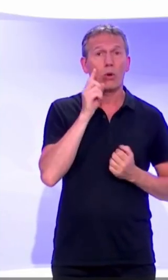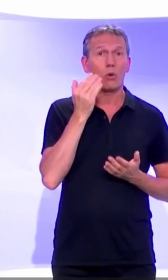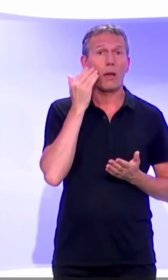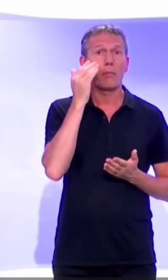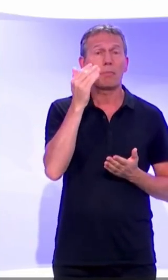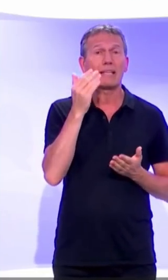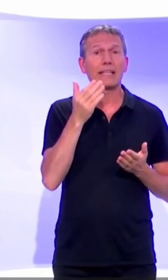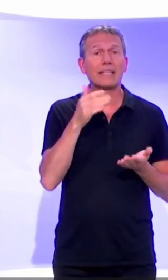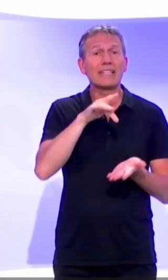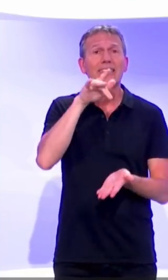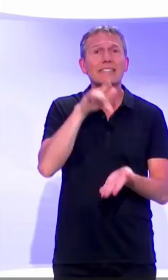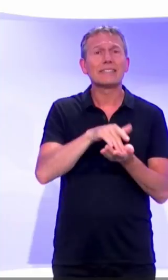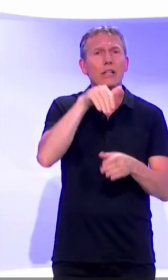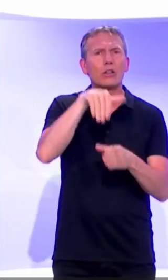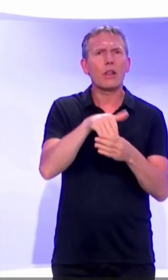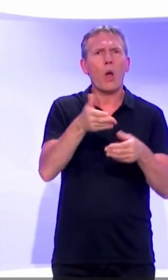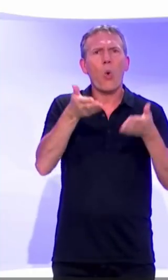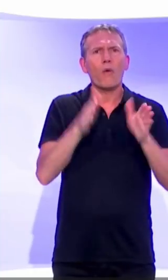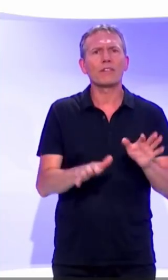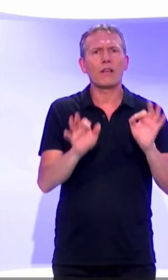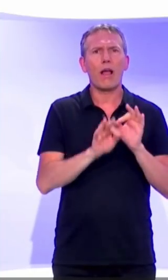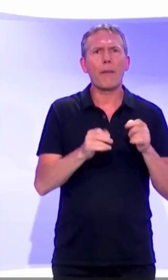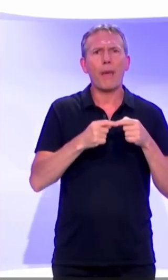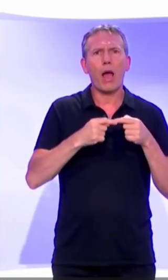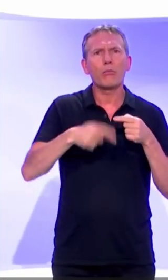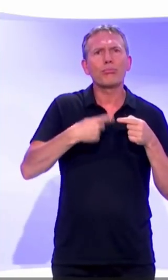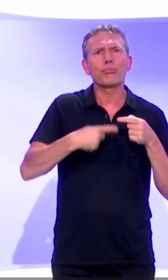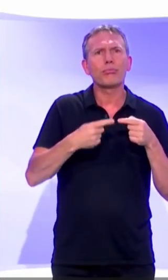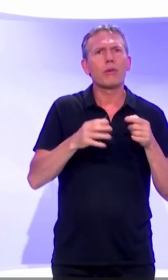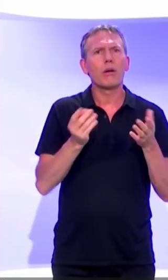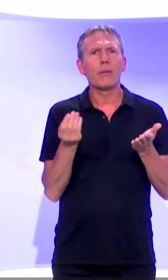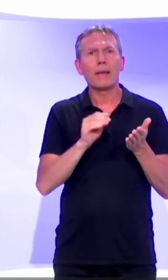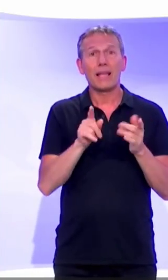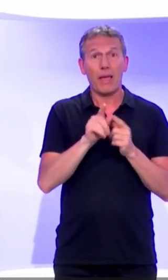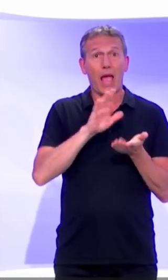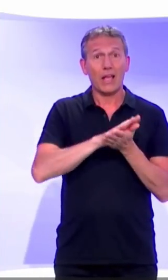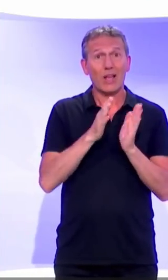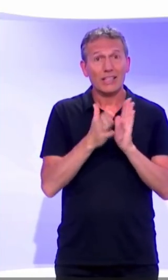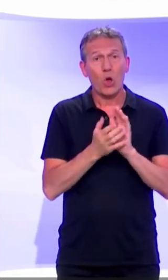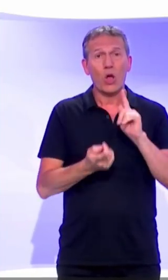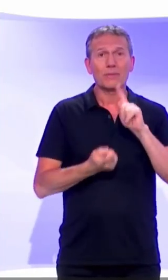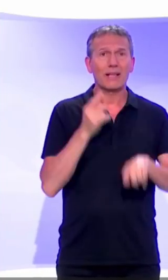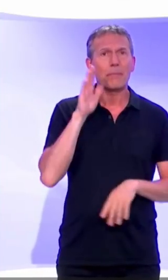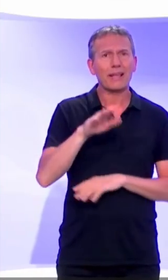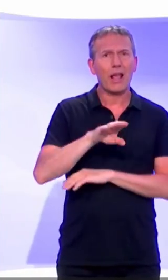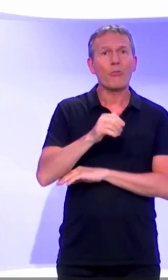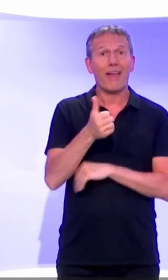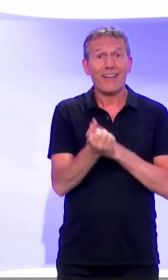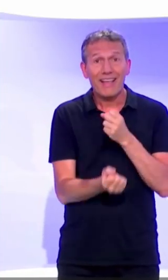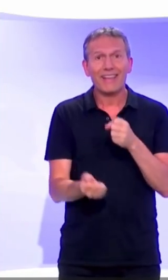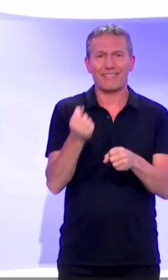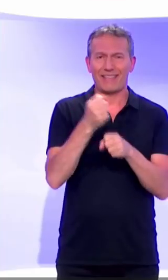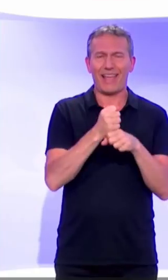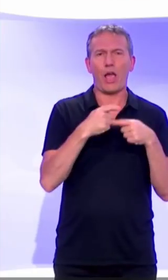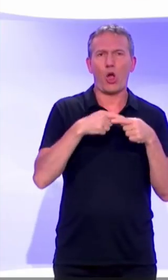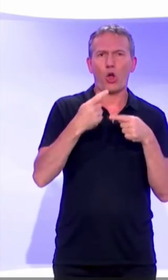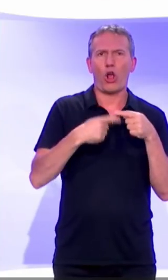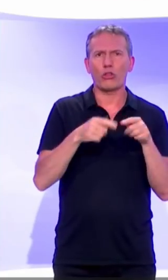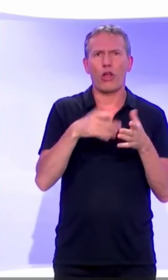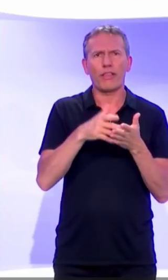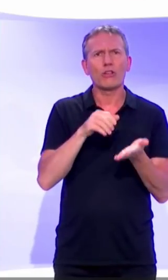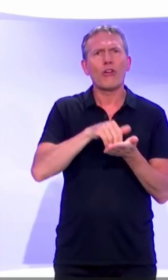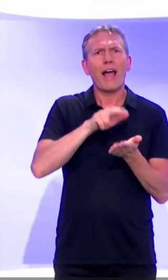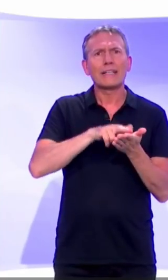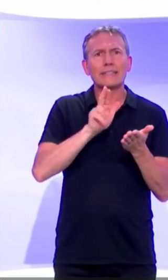officiel ne prévoit pour le moment aucun compteur, une association spécialiste du numérique en a créé un, qui relève déjà